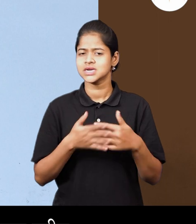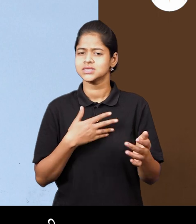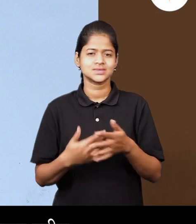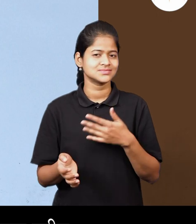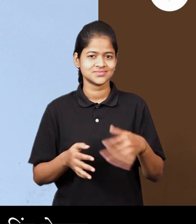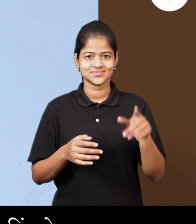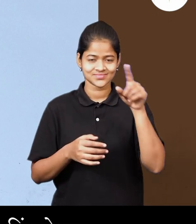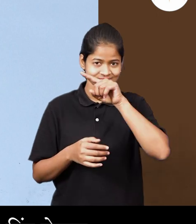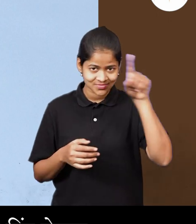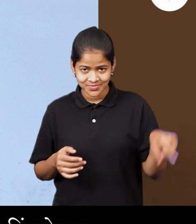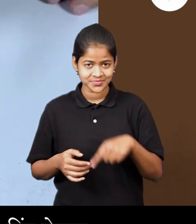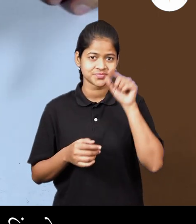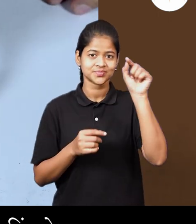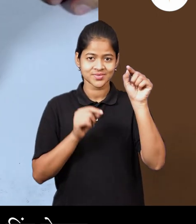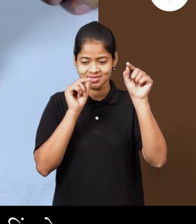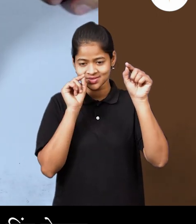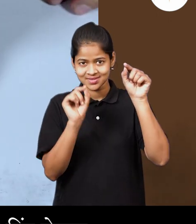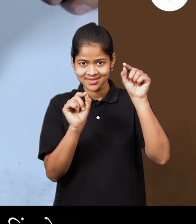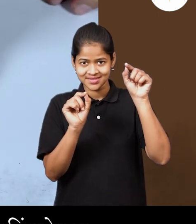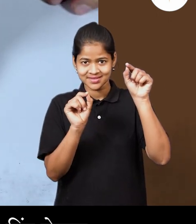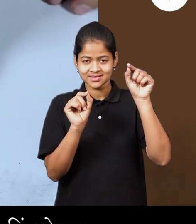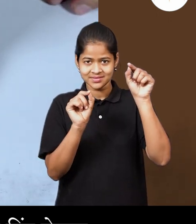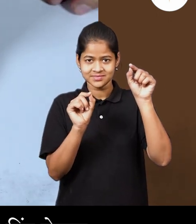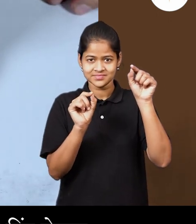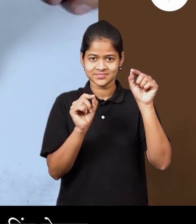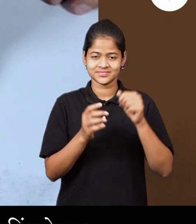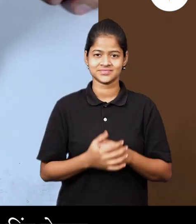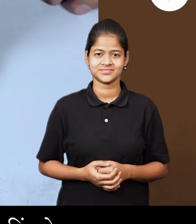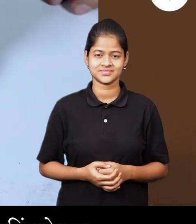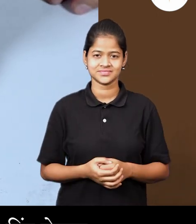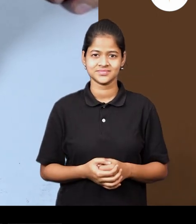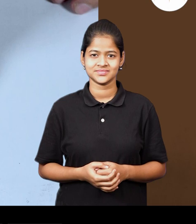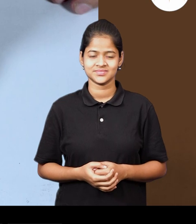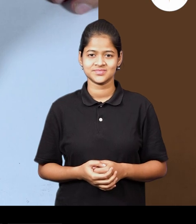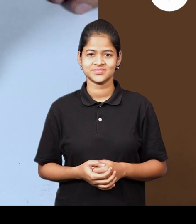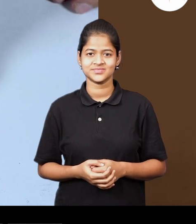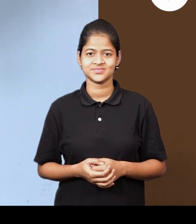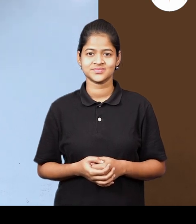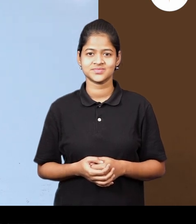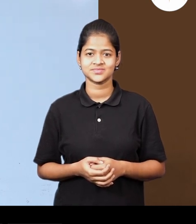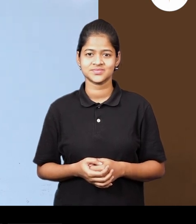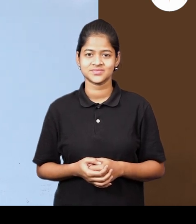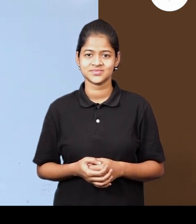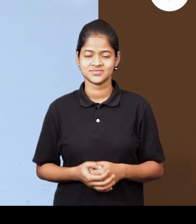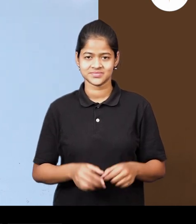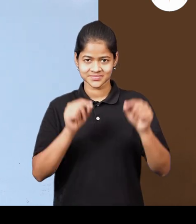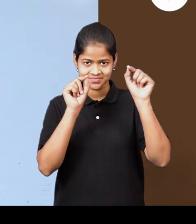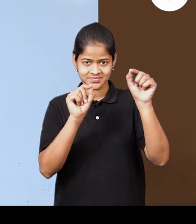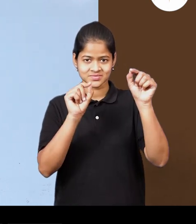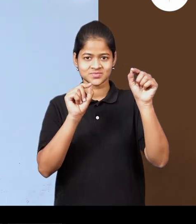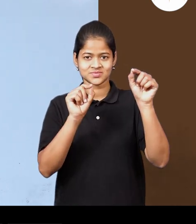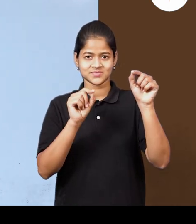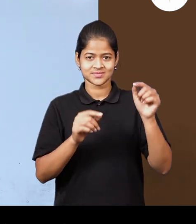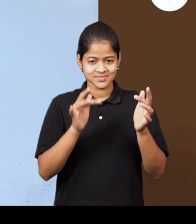आता या परीगा वर कुठले ही दोन बिंदू घे लग्या एक या बाजुला आणि एक या बाजुला